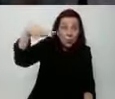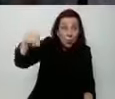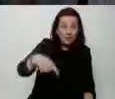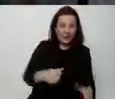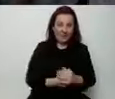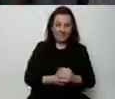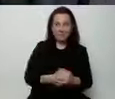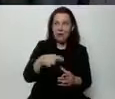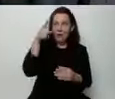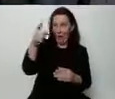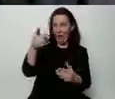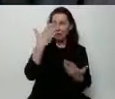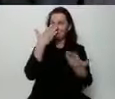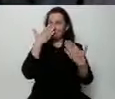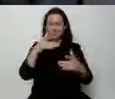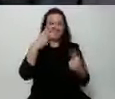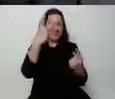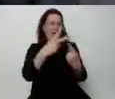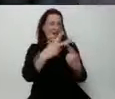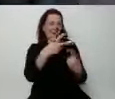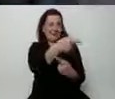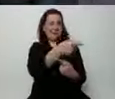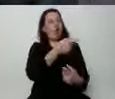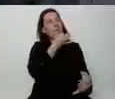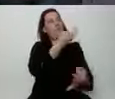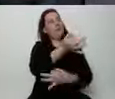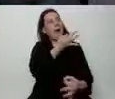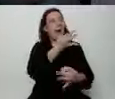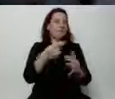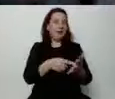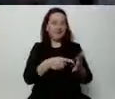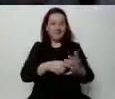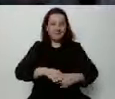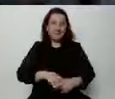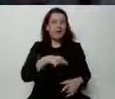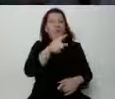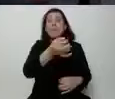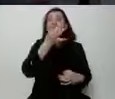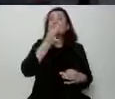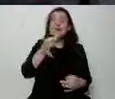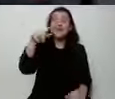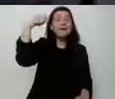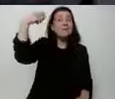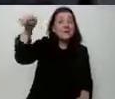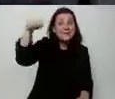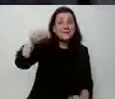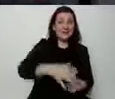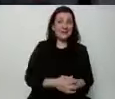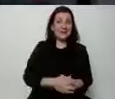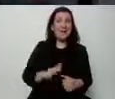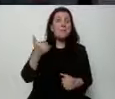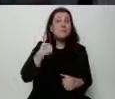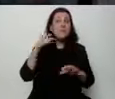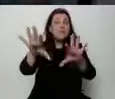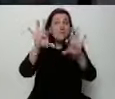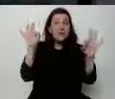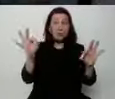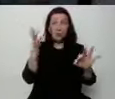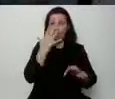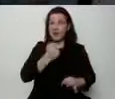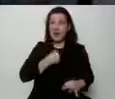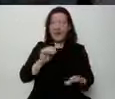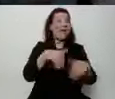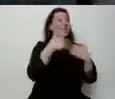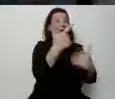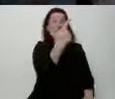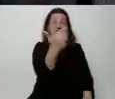firmuje tę telewizję, która zadaje te pytania. To jest pytanie do pana prezydenta, który miał jasny wybór. Albo dać 2 miliardy